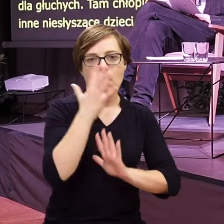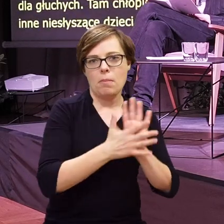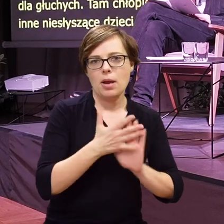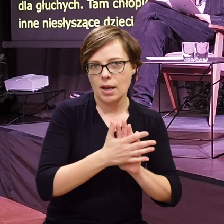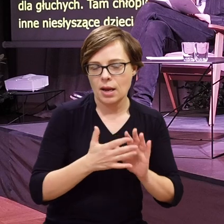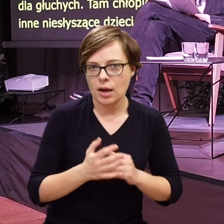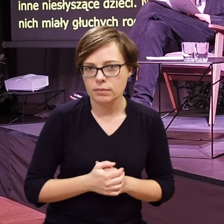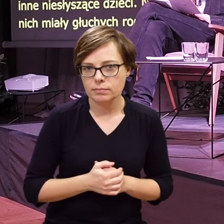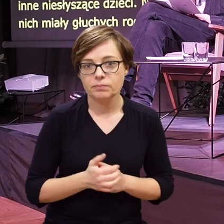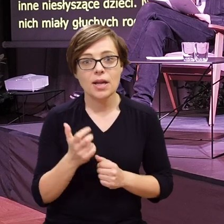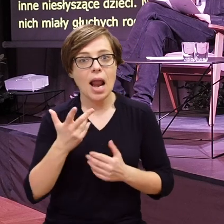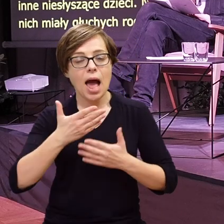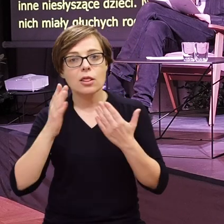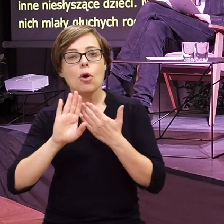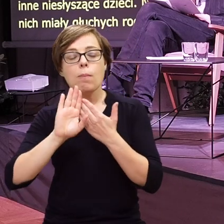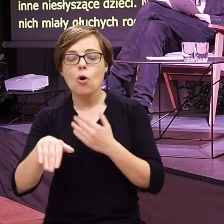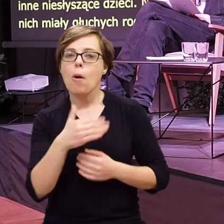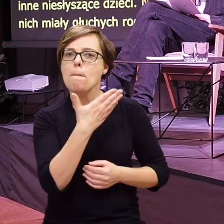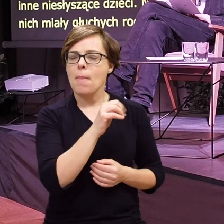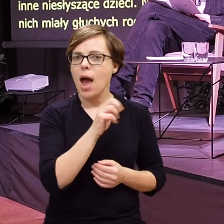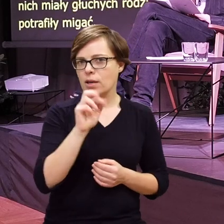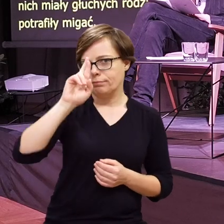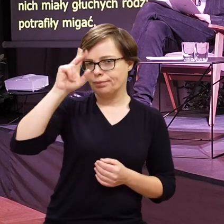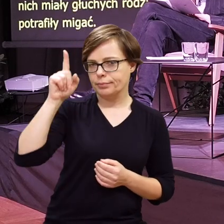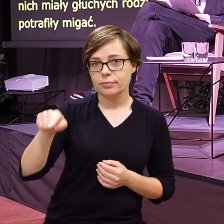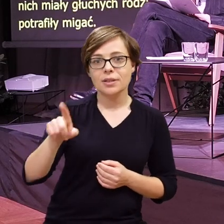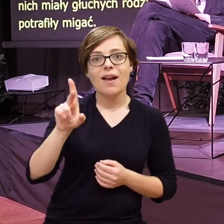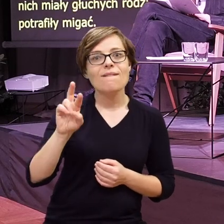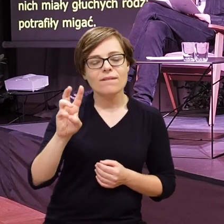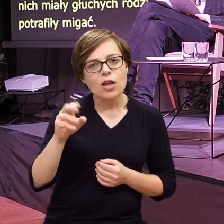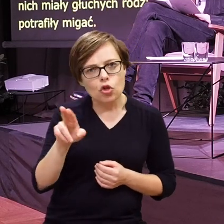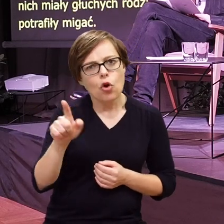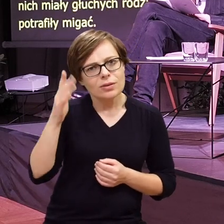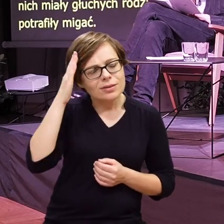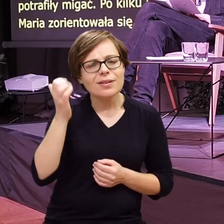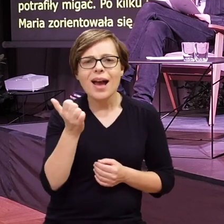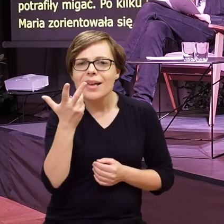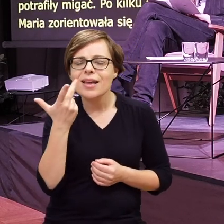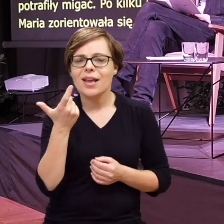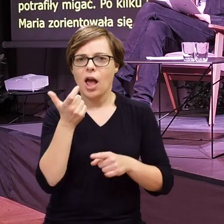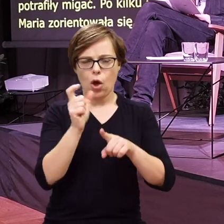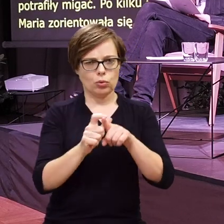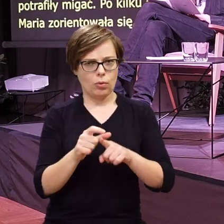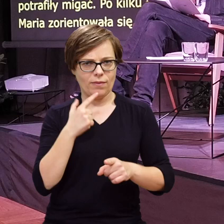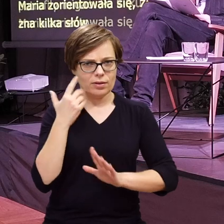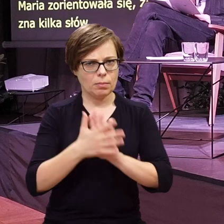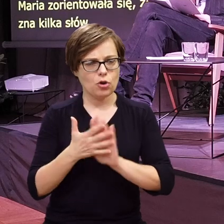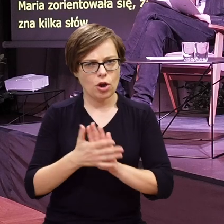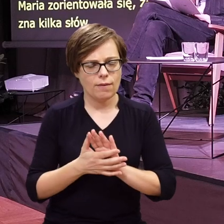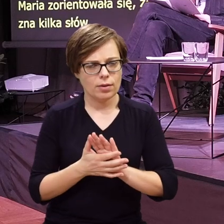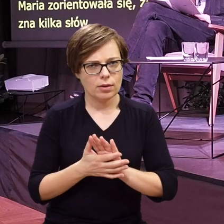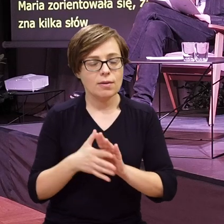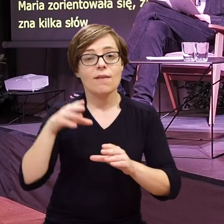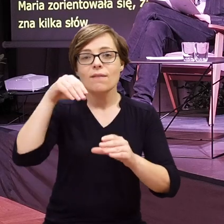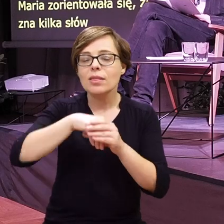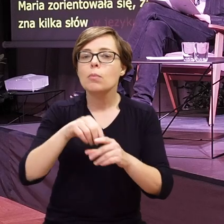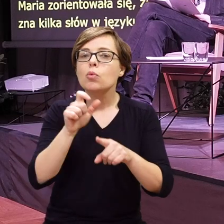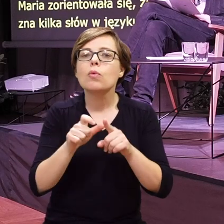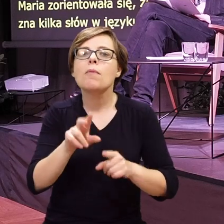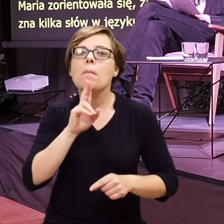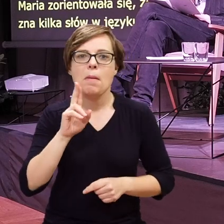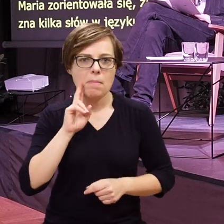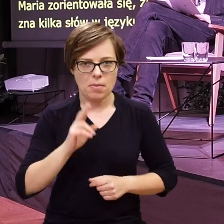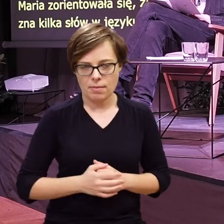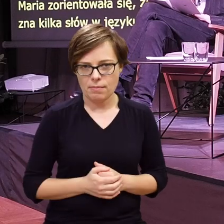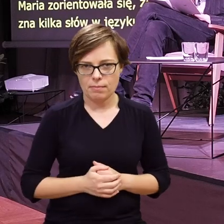potrafiły migać. Po kilku dniach Maria zorientowała się, że Wiktor zna kilka słów w języku migowym. W tym